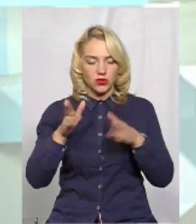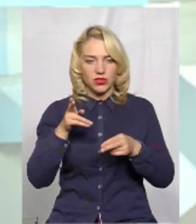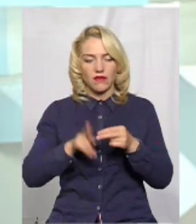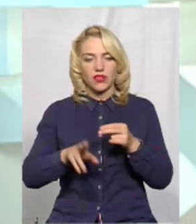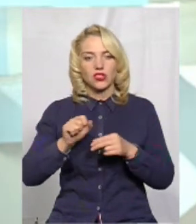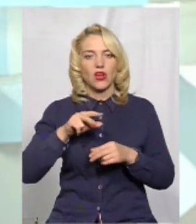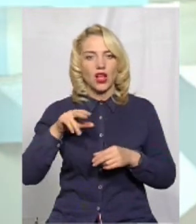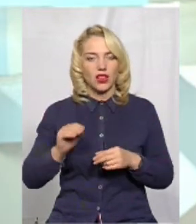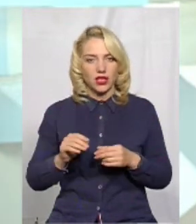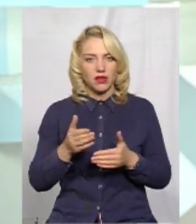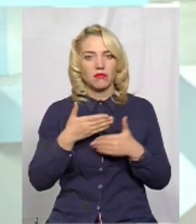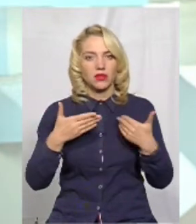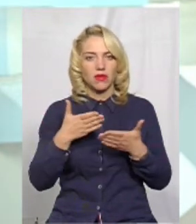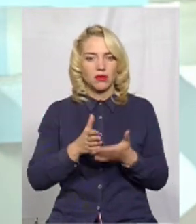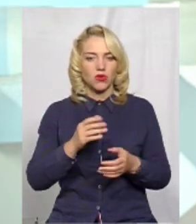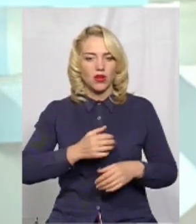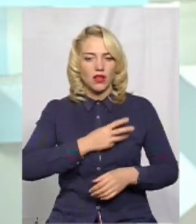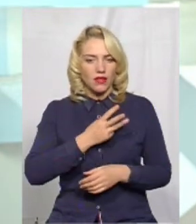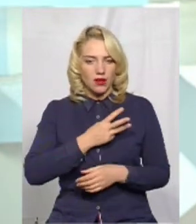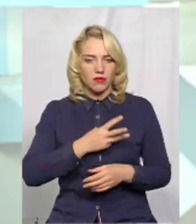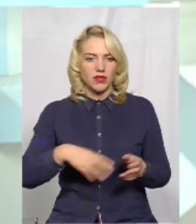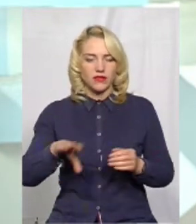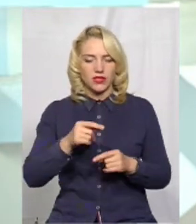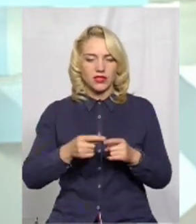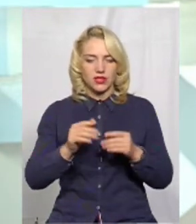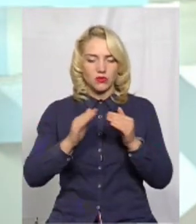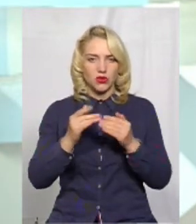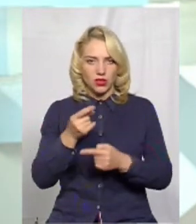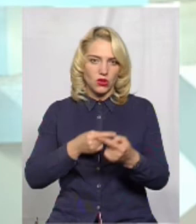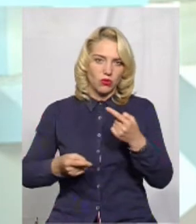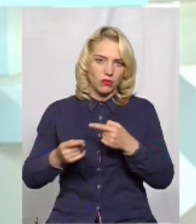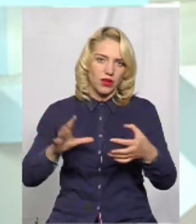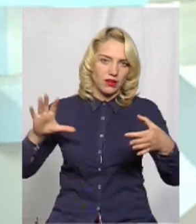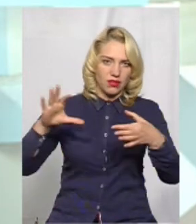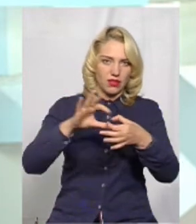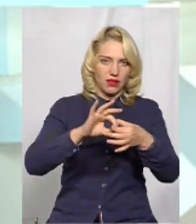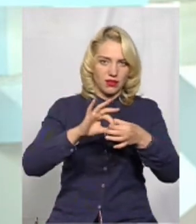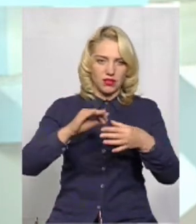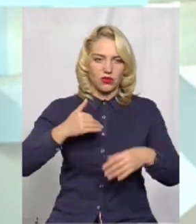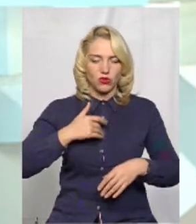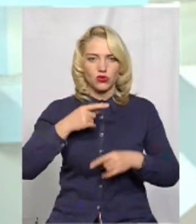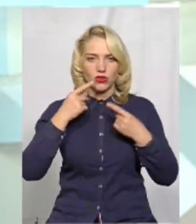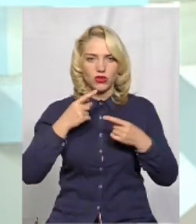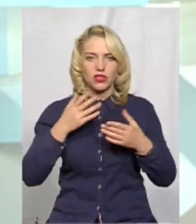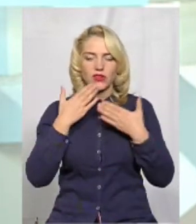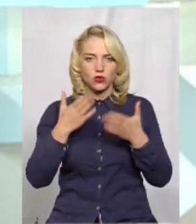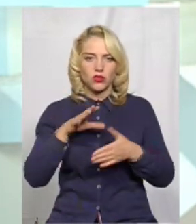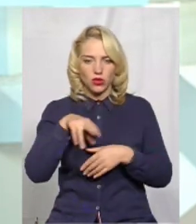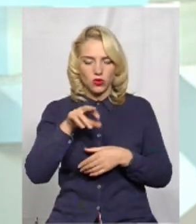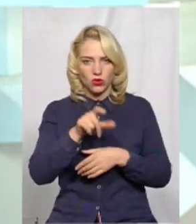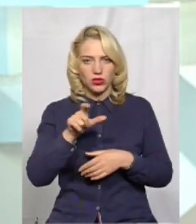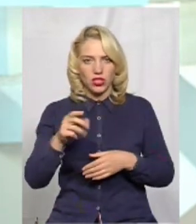завершене, але ми маємо намір всі будинки ці приєднати. Це я хочу наголосити і звернутися до мешканців